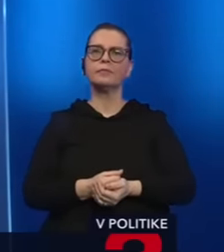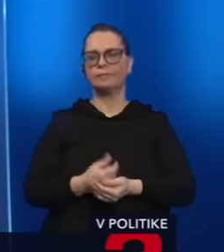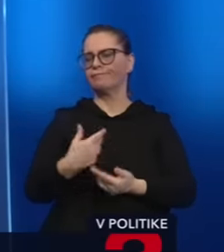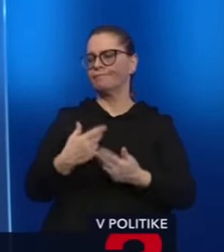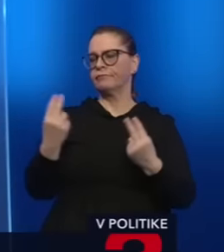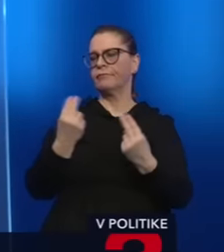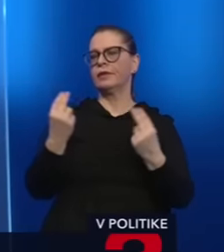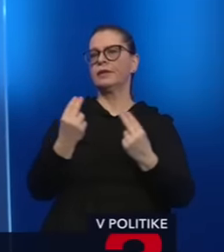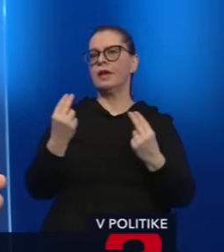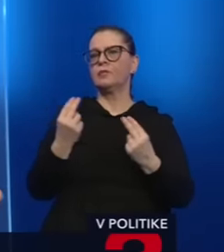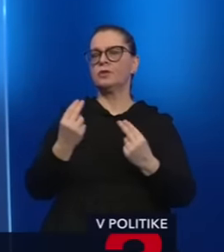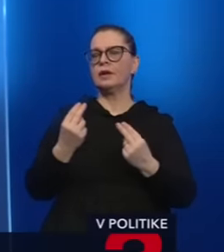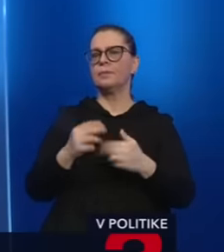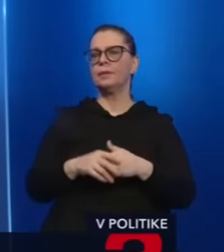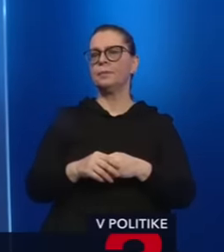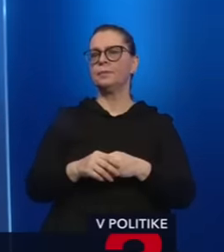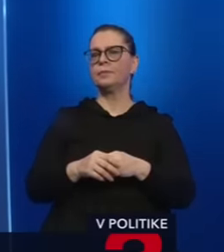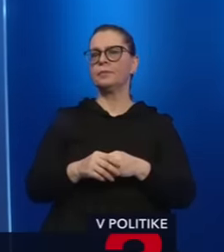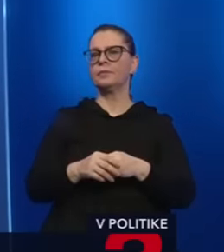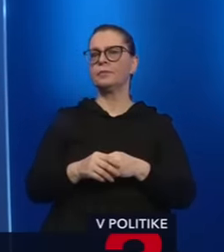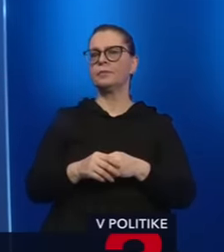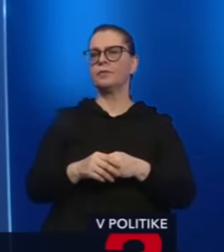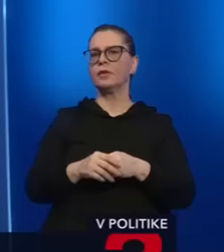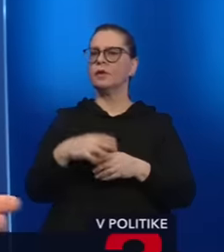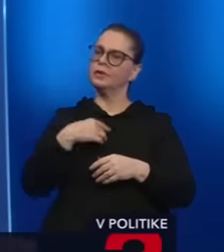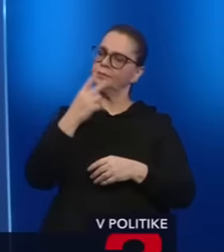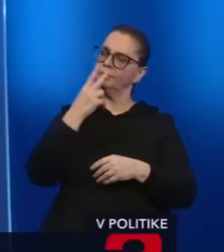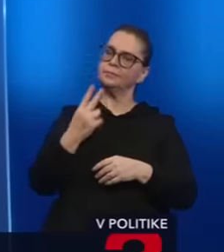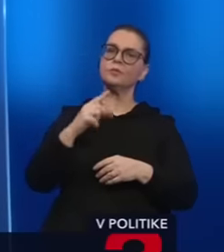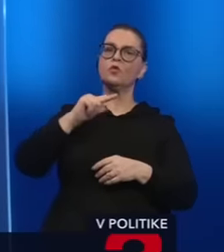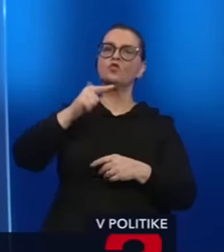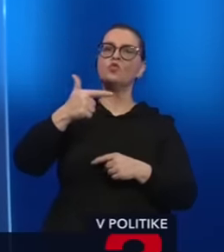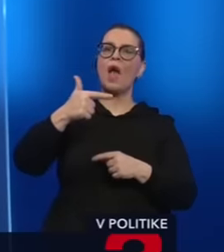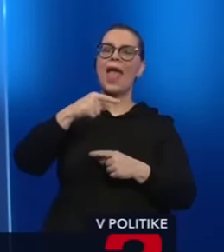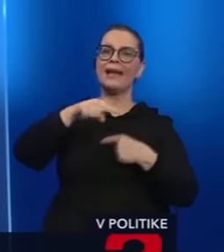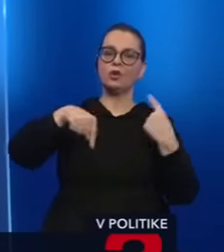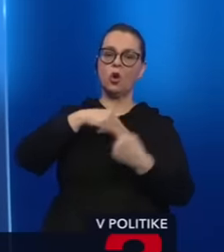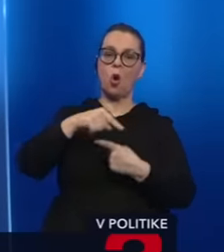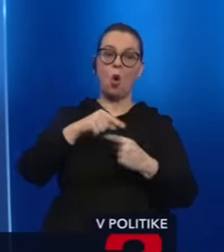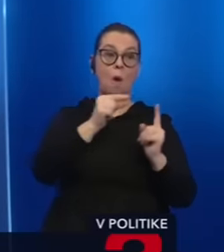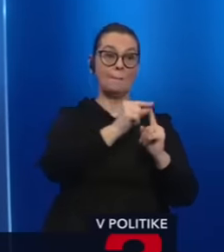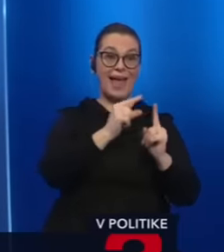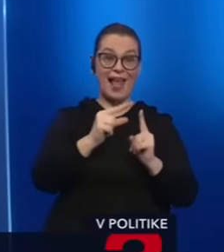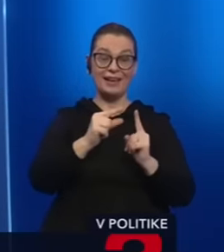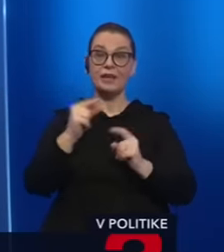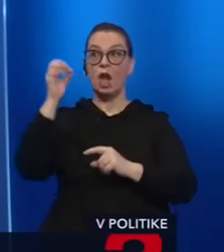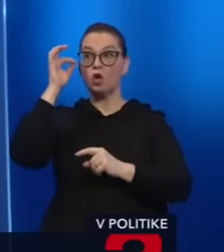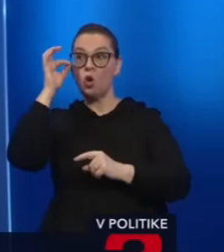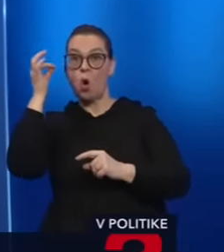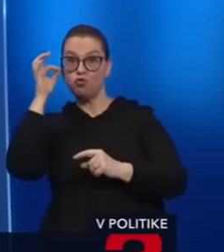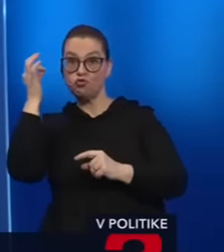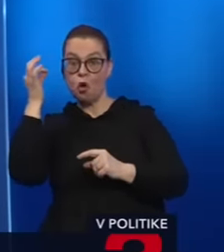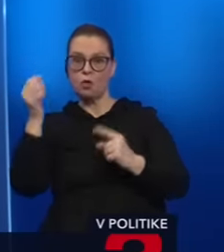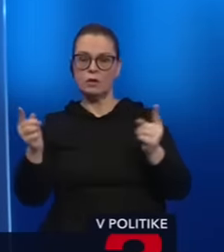Samozrejme, ak budeme vychádzať teda z toho, že v druhom kole by bol tam Pellegríny a Korčok, tak je dôležité, aby bol rozdiel medzi Pellegrínym a